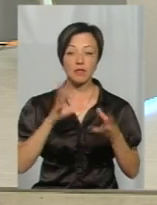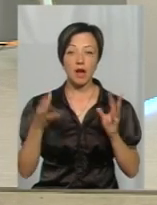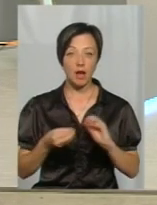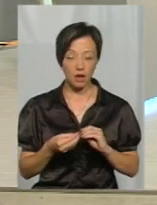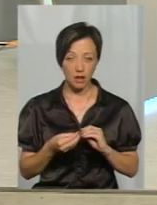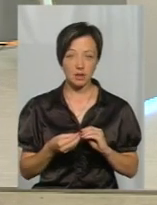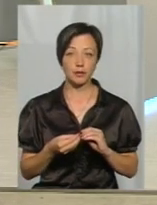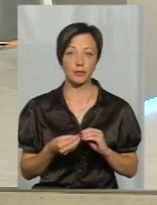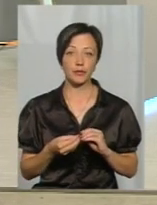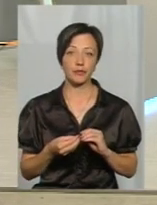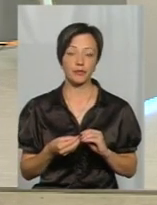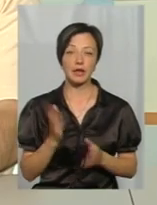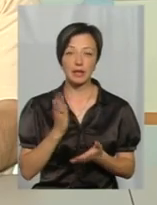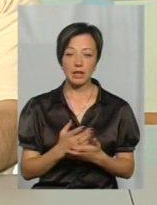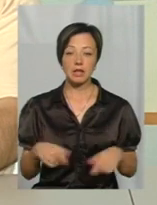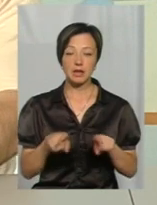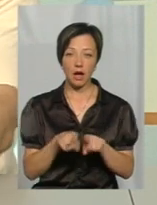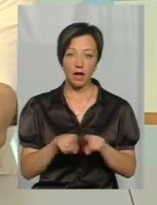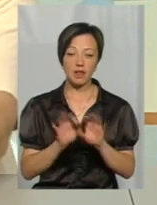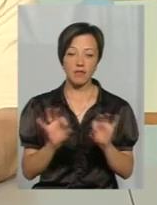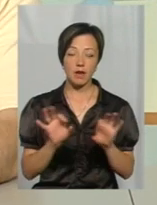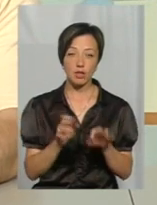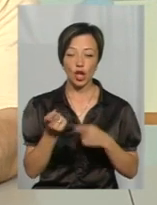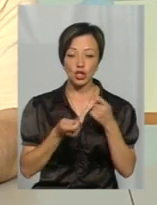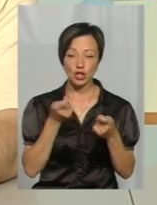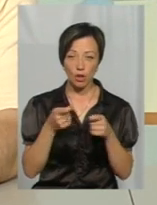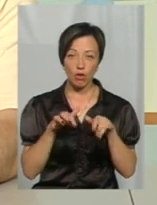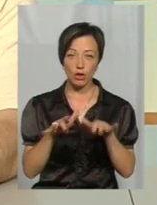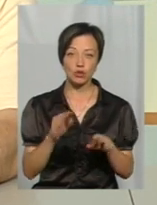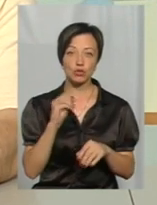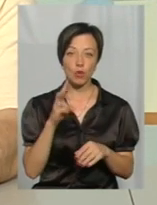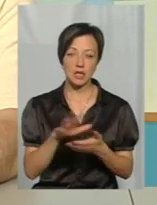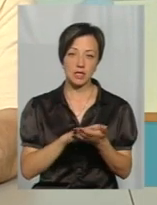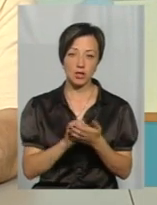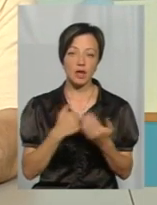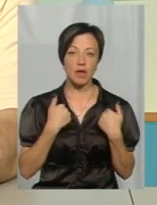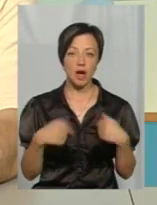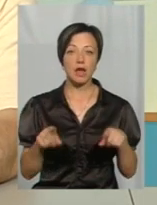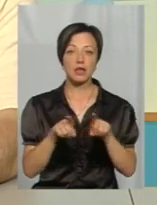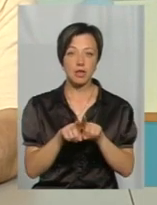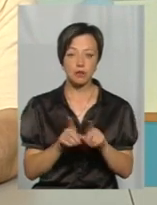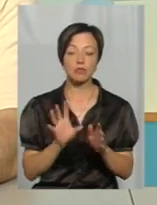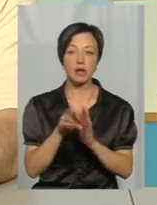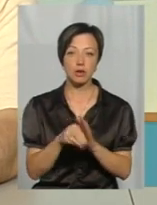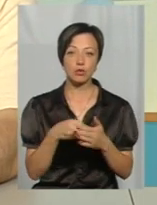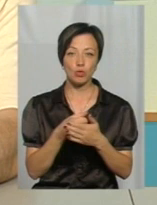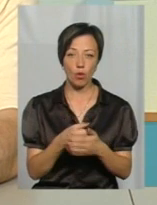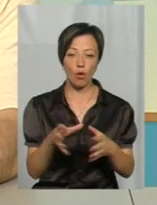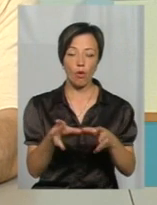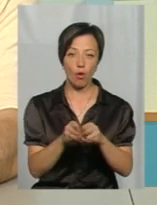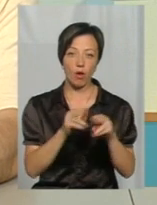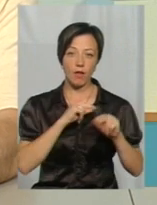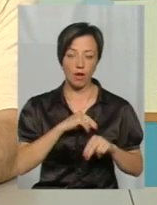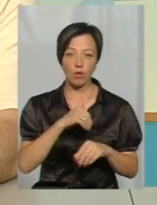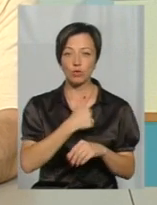є таке твердження, що лечинки колорадського жука знищують. Я теж приєднуся до колеги і хочу